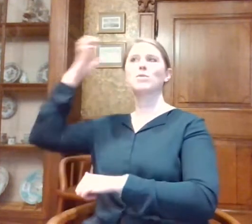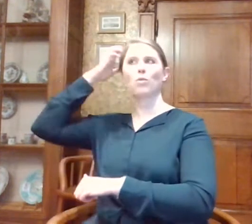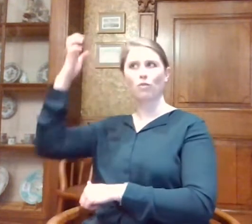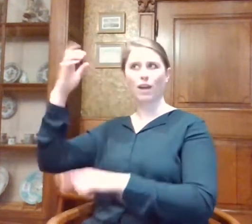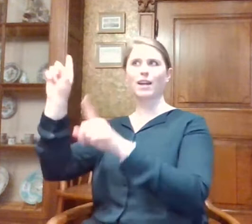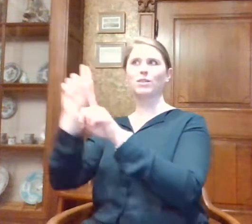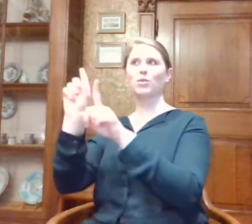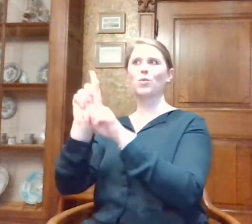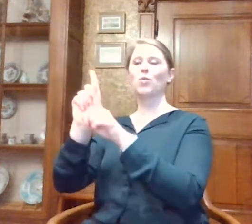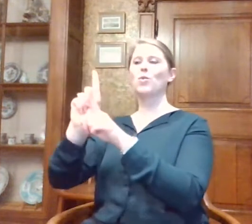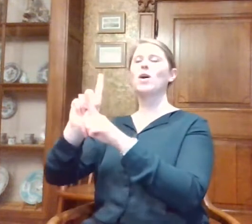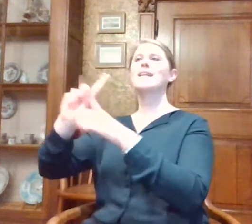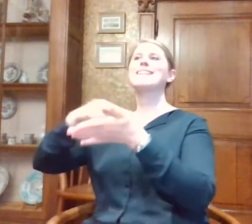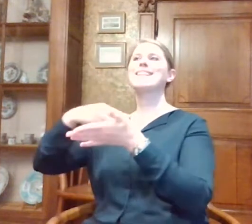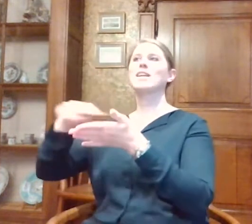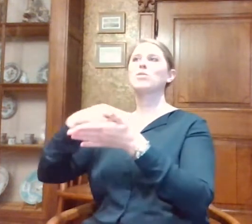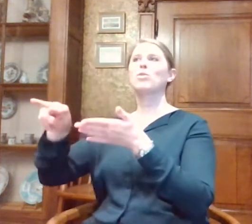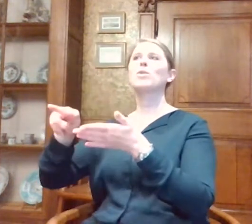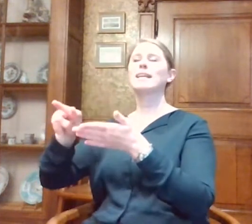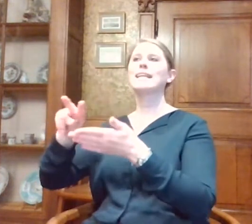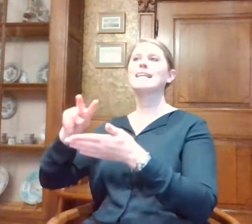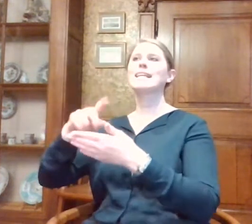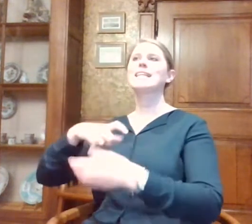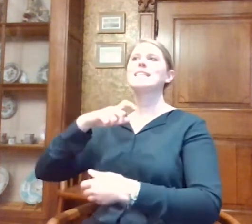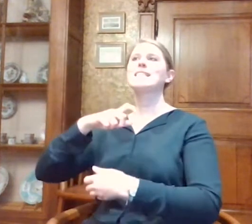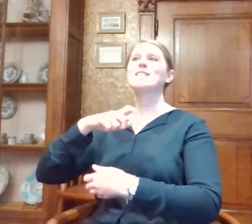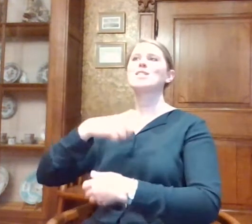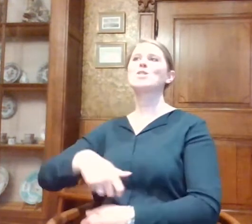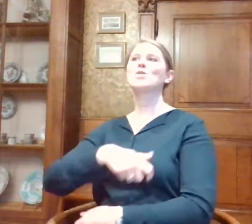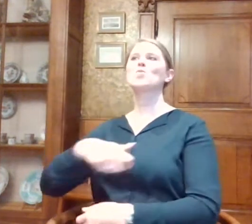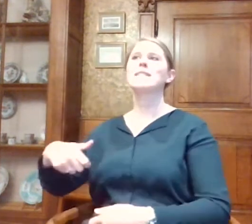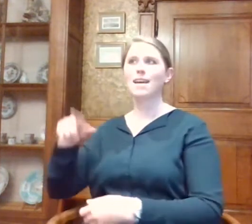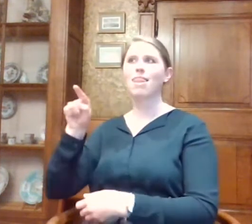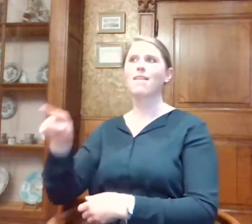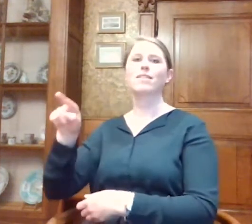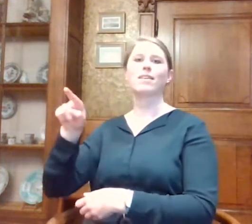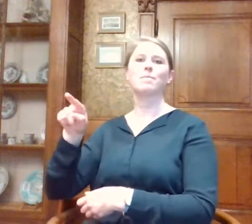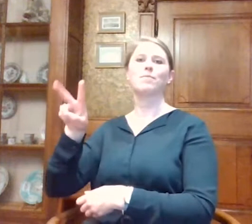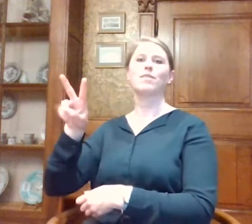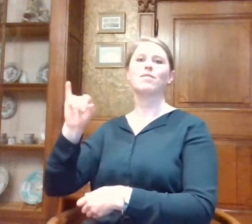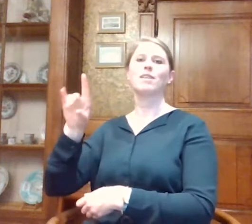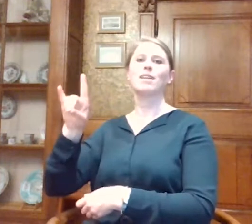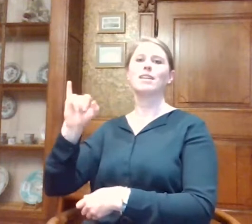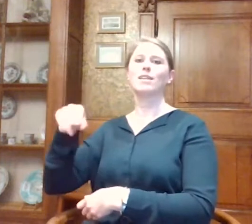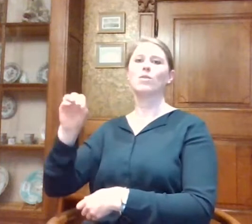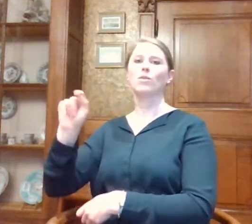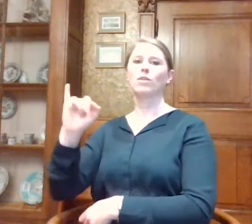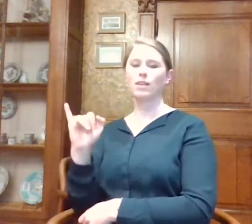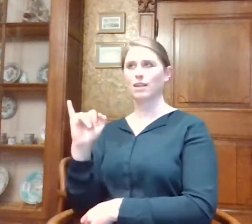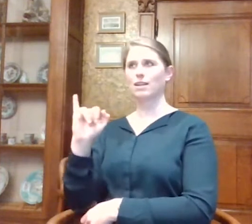de Universiteit van Gozan, die verbonden is met het Zwitserse bedrijf Vidinotti. En het is in 2016